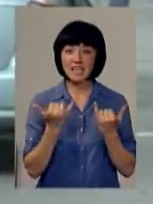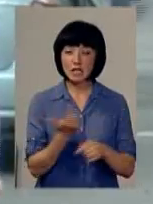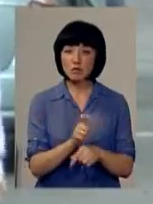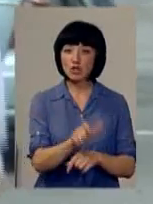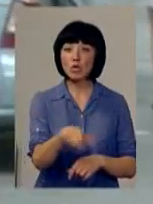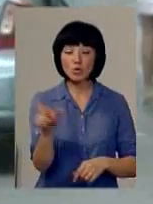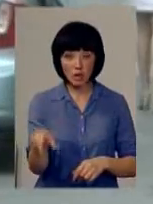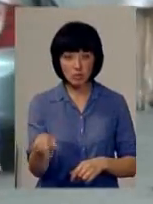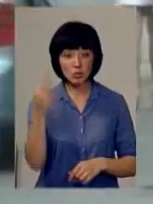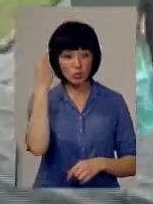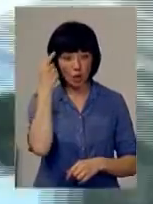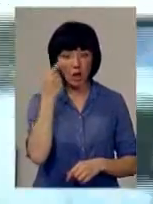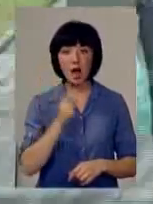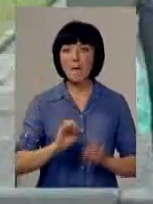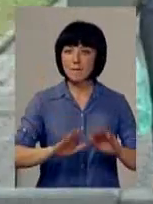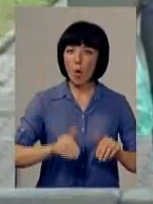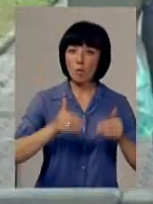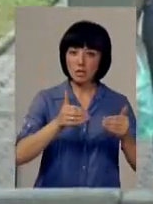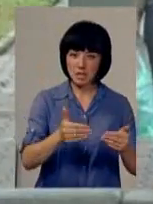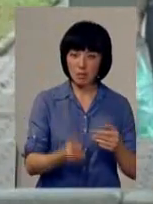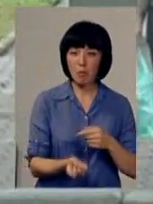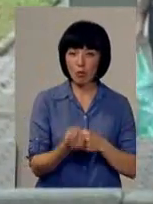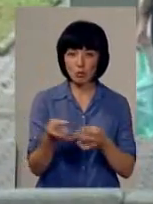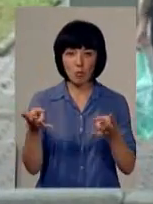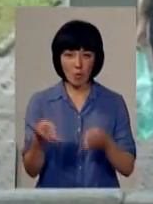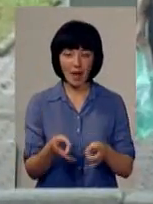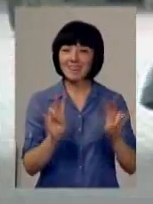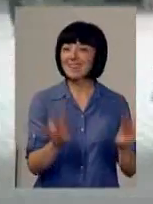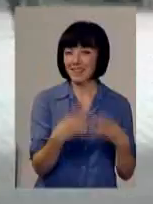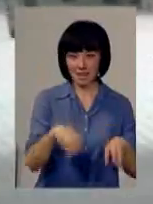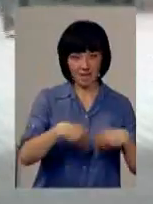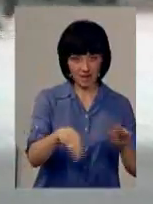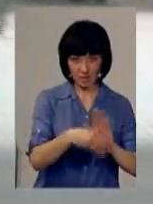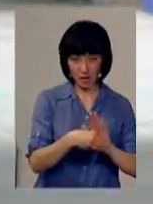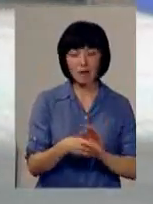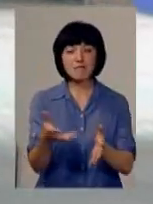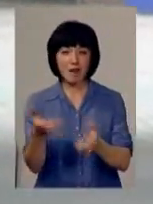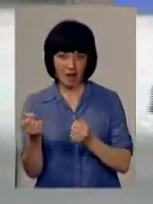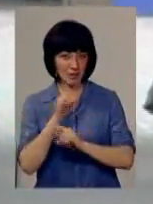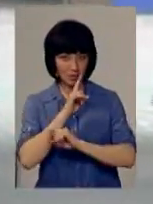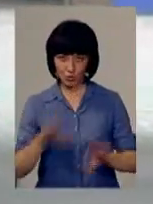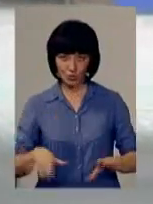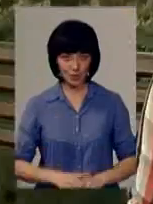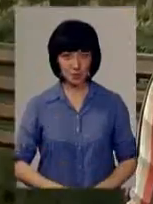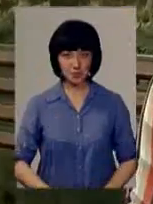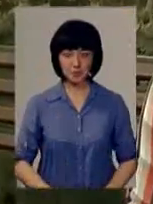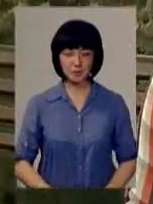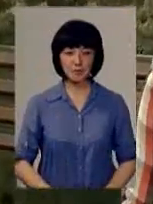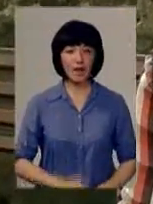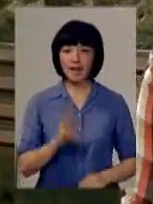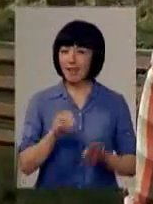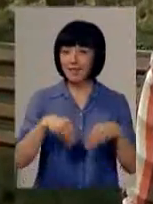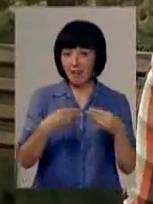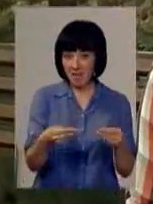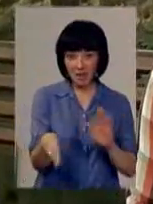більшість краян схиляються до думки. Пропозиція породжує попит. Варто не давати хабарі, тоді її брати не стануть. Не